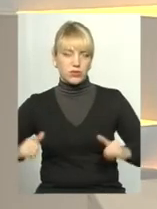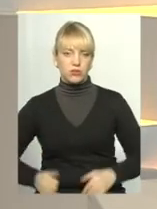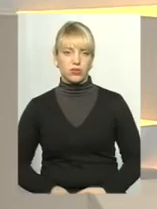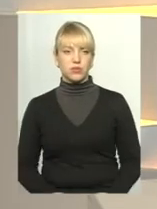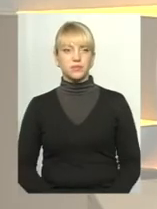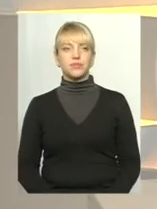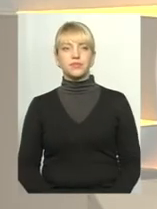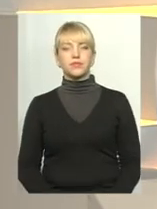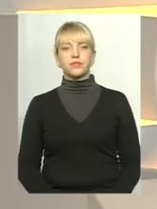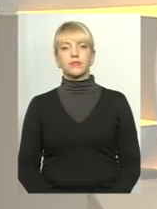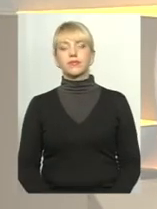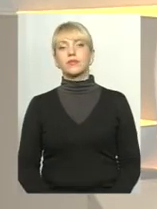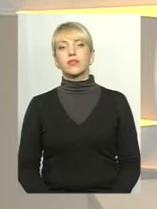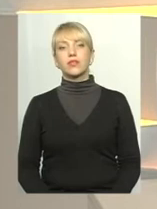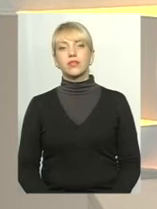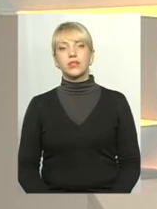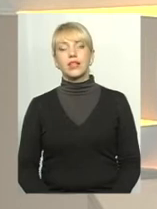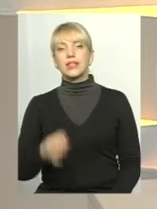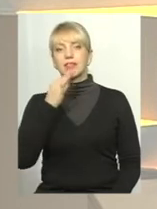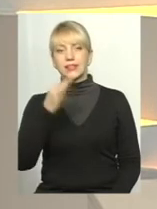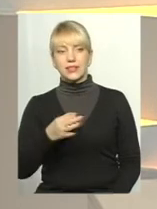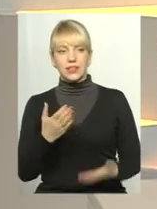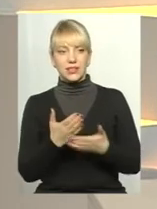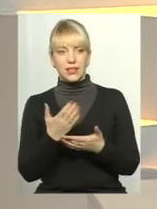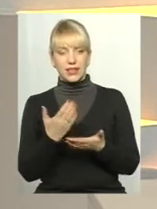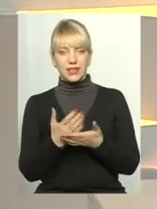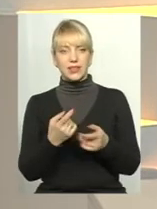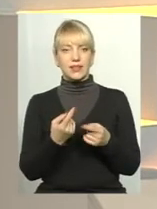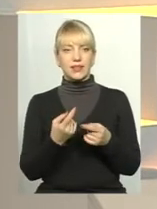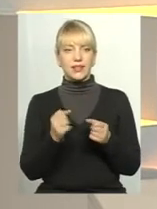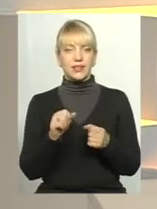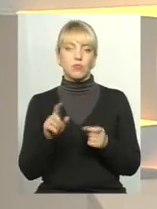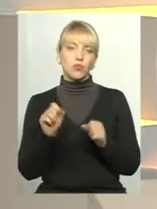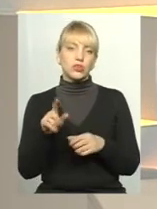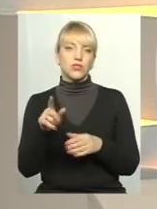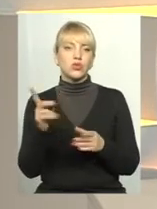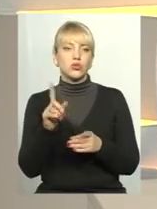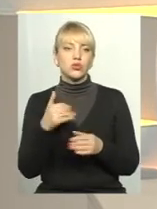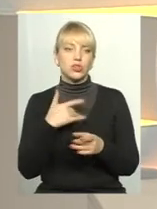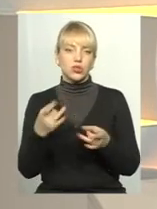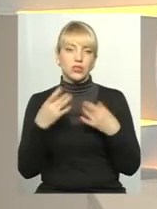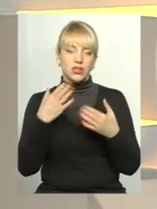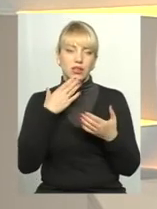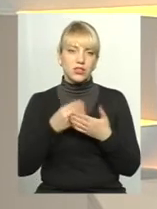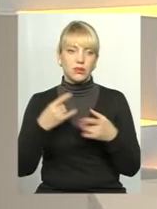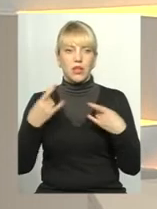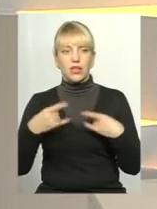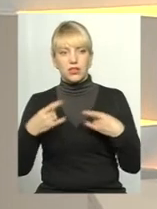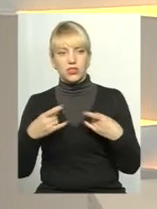Скажіть, можливо, є те, що хотілося б донести до наших телеглядачів, можливо, хотіли б